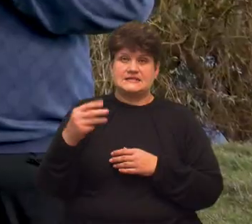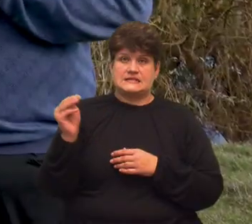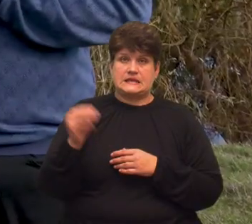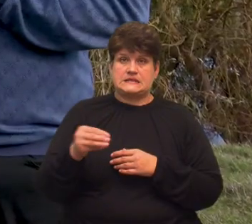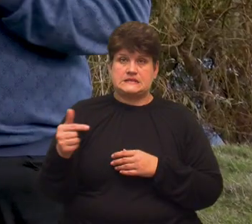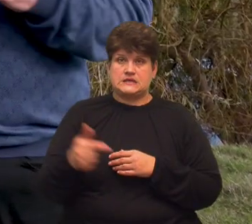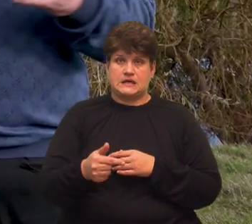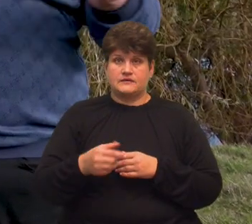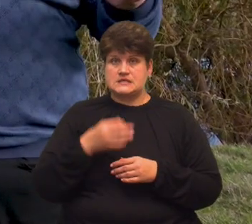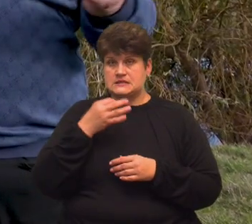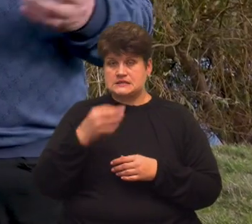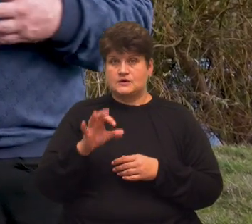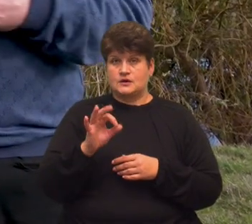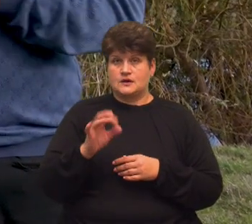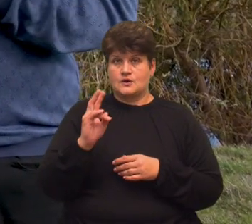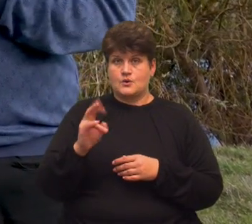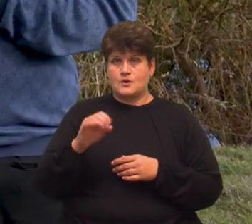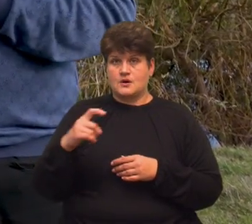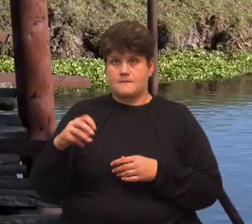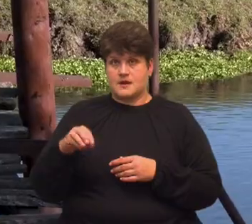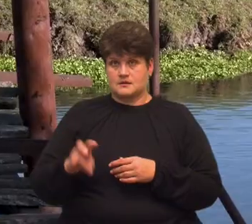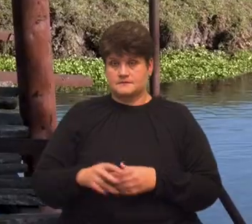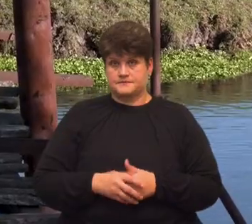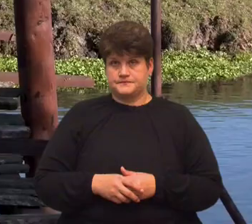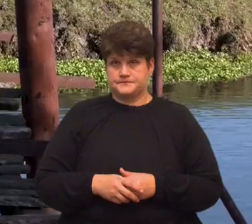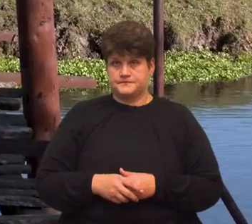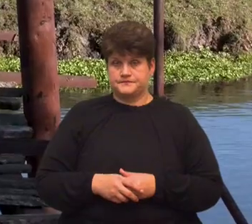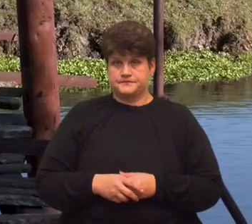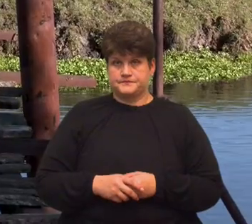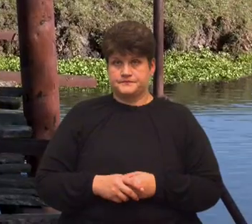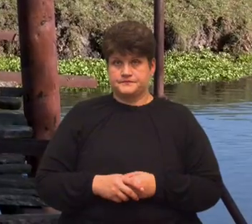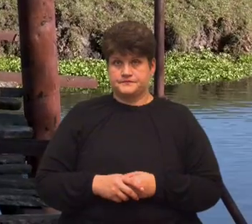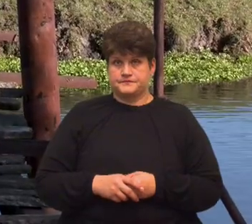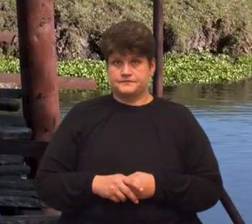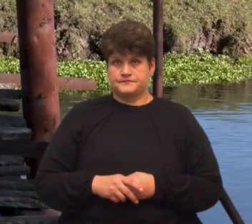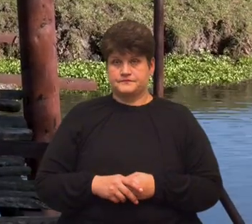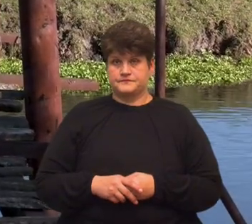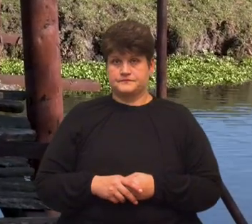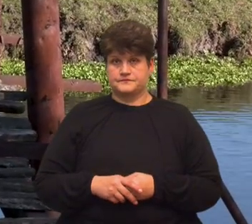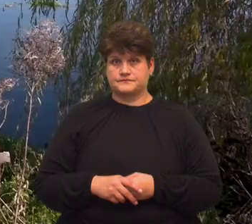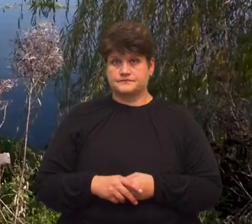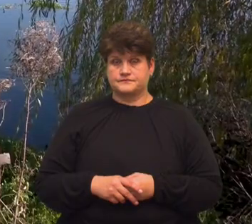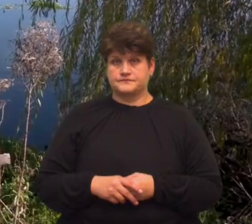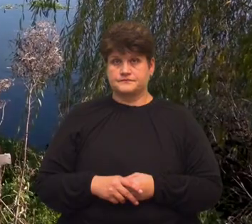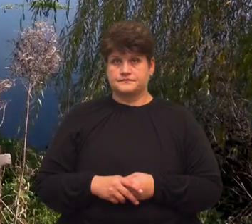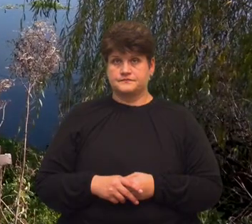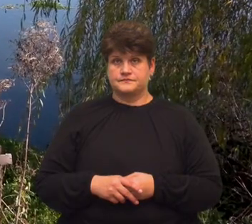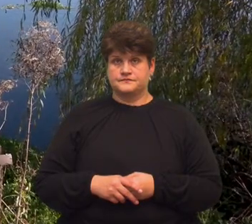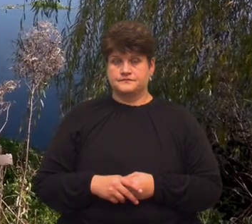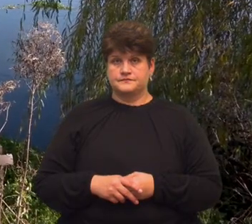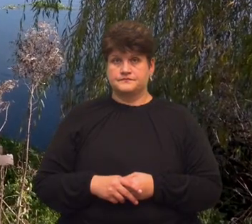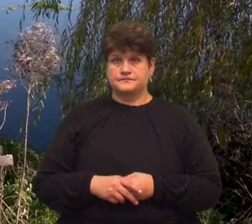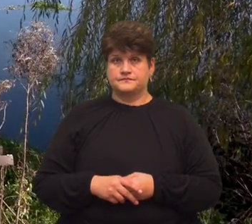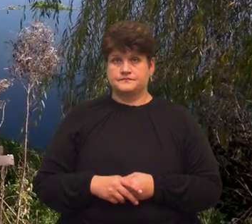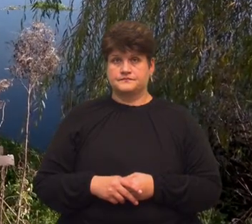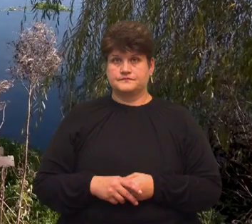гривень, сказав Олег Кохман. Любов Гадомська, Оксана Галіяш, Суспільне новини, Тернопільщина.